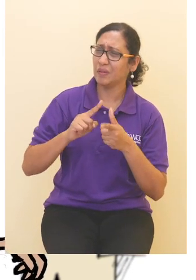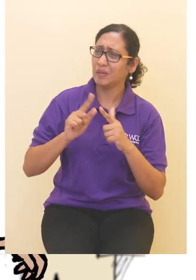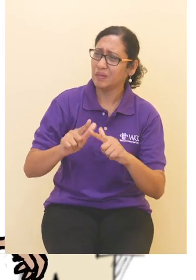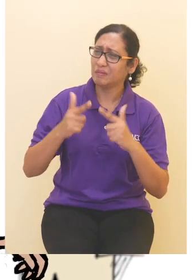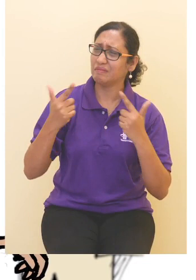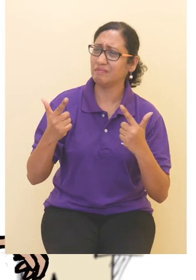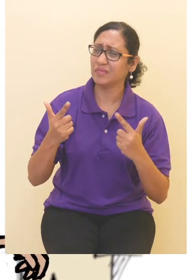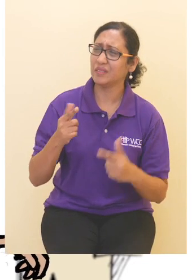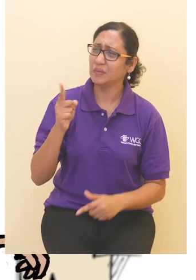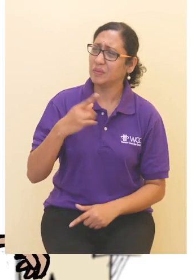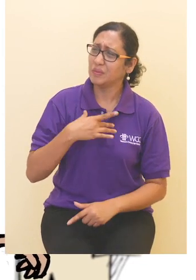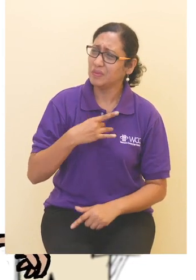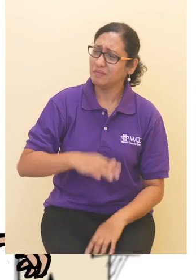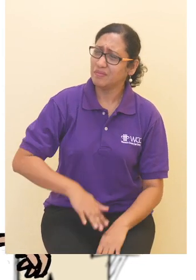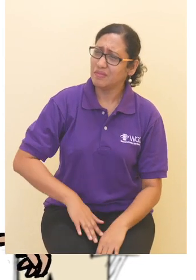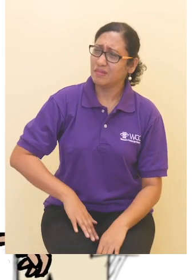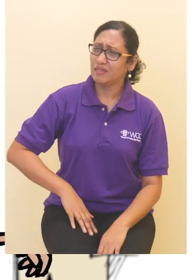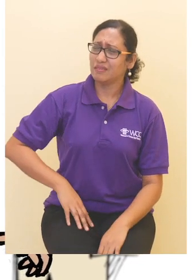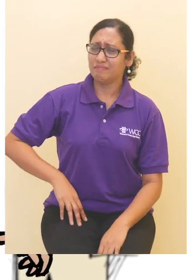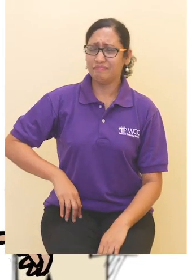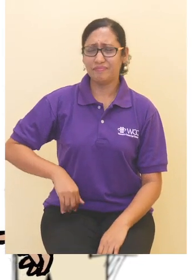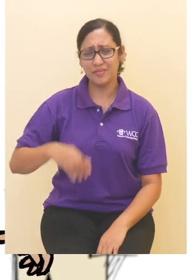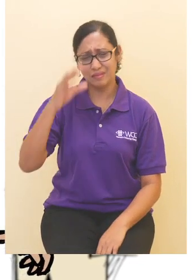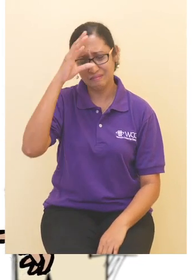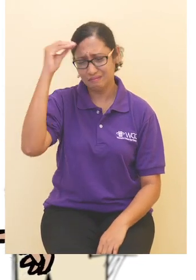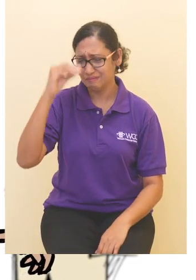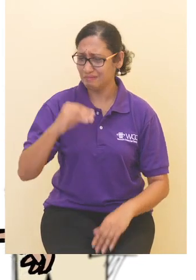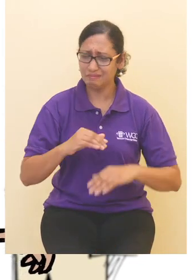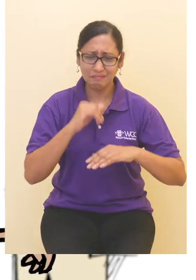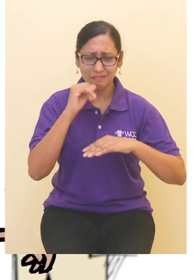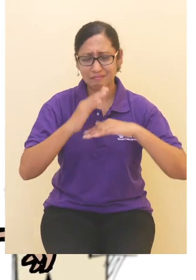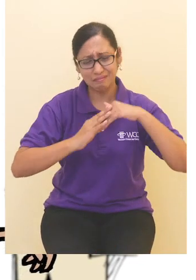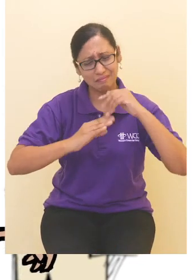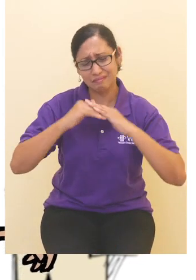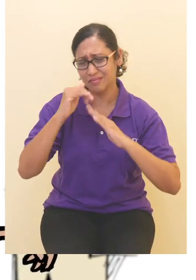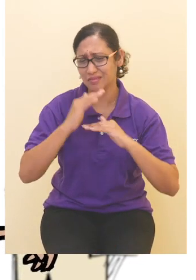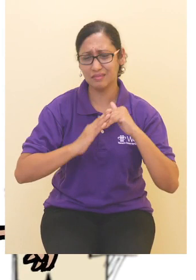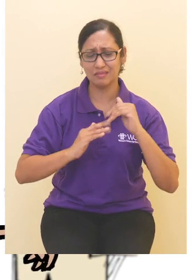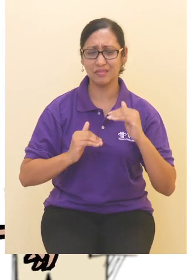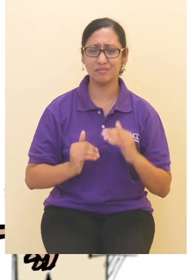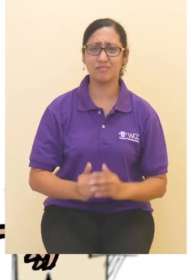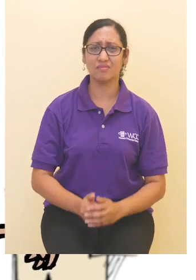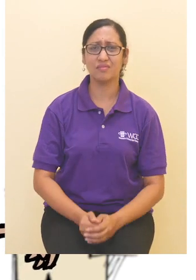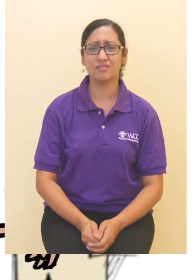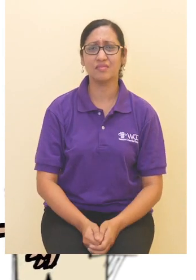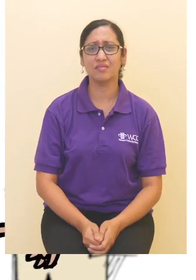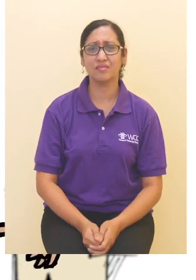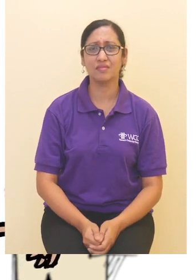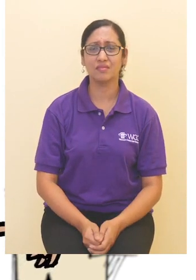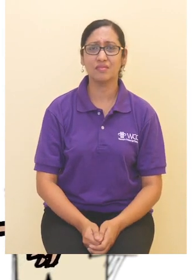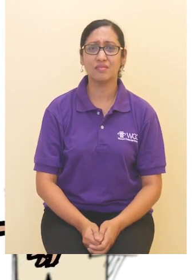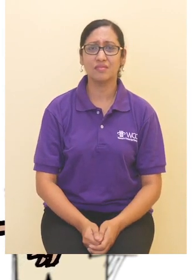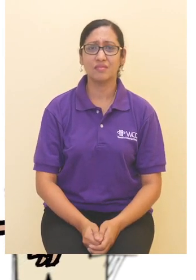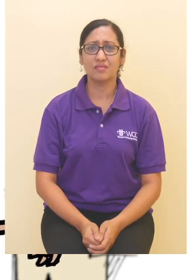sukakan Hakim sebagai seorang kawan. Tetapi, dia berasa sangat tidak selesa apabila Hakim meraba-rabanya.